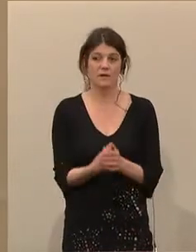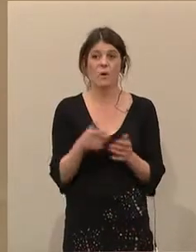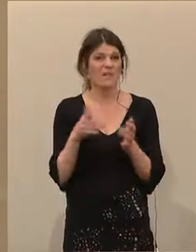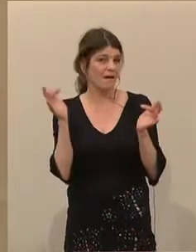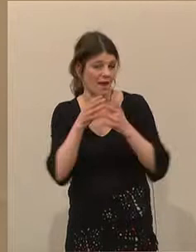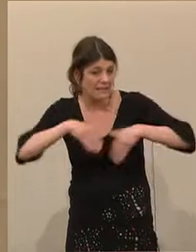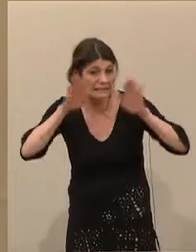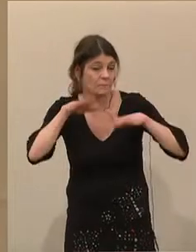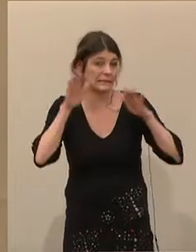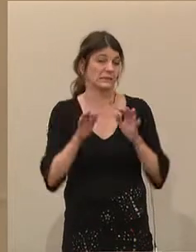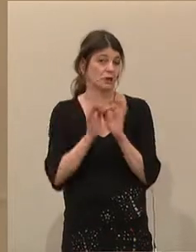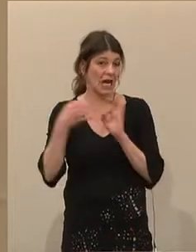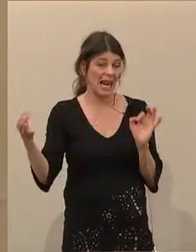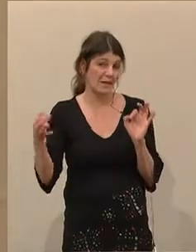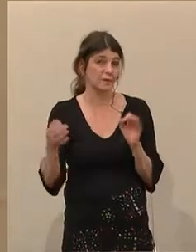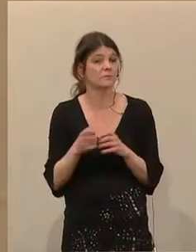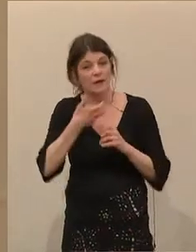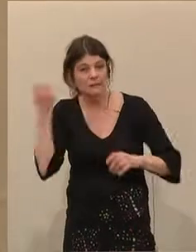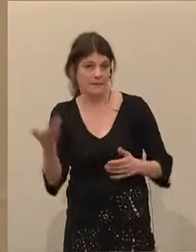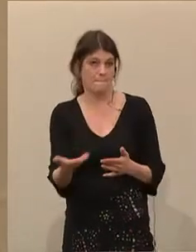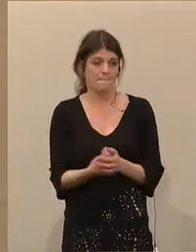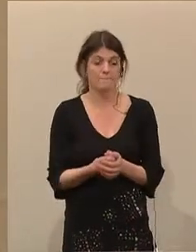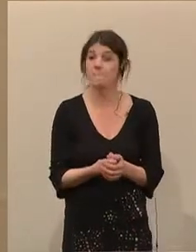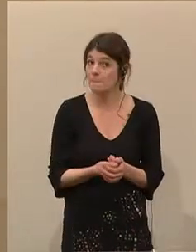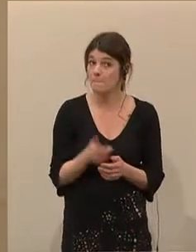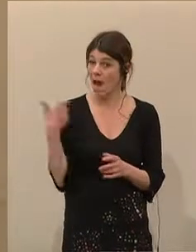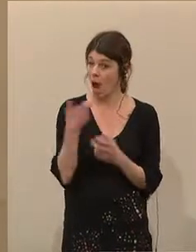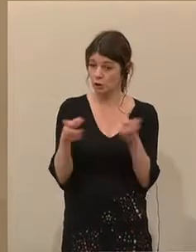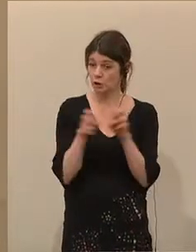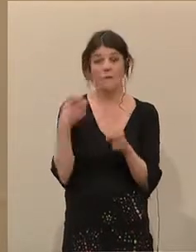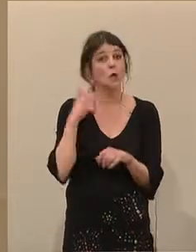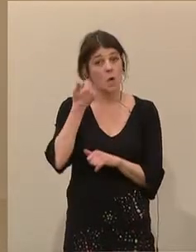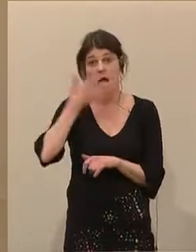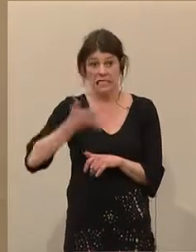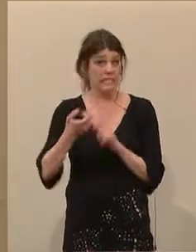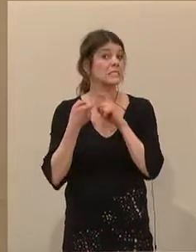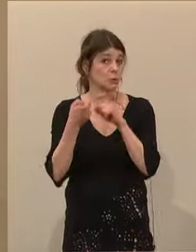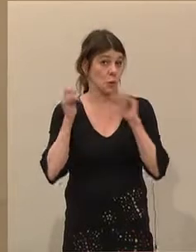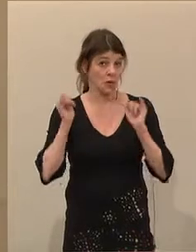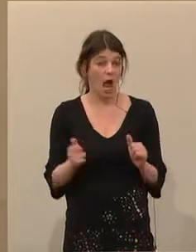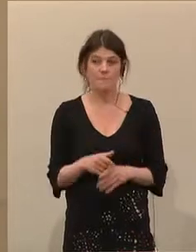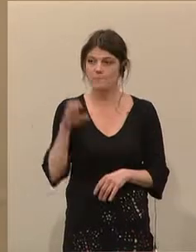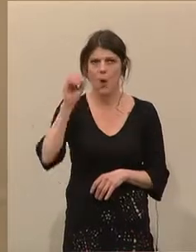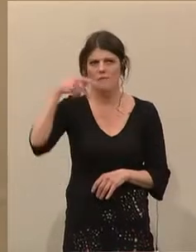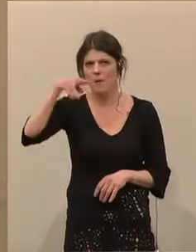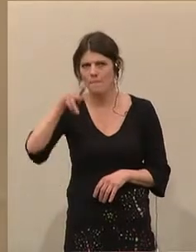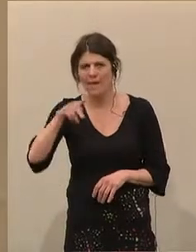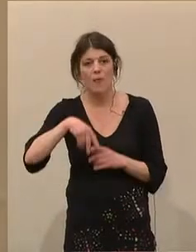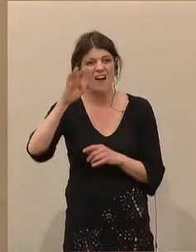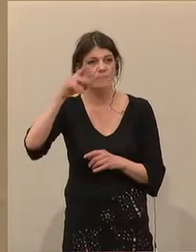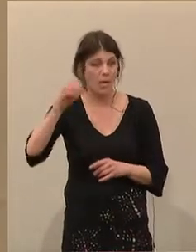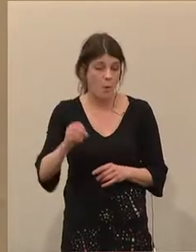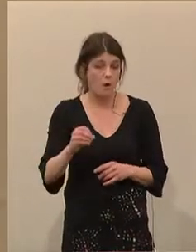islamistischen religiösen Fundamentalismus. Im Ausschuss hat es dazu zuerst eine hitzige Debatte gegeben. ÖVP und FPÖ